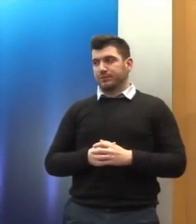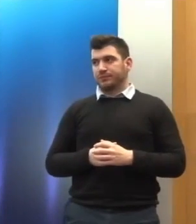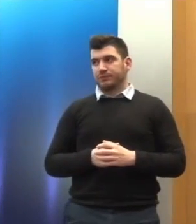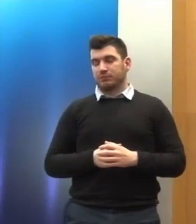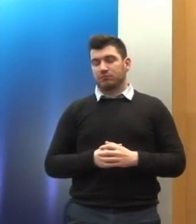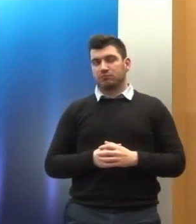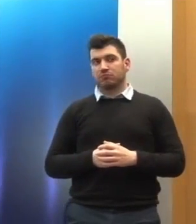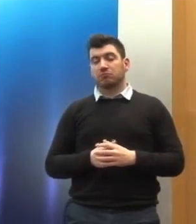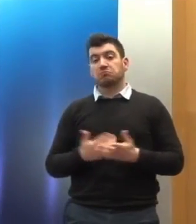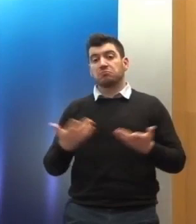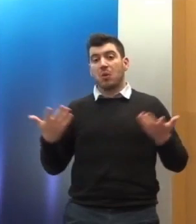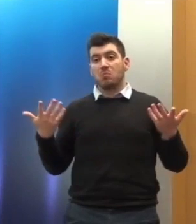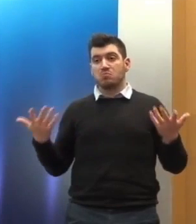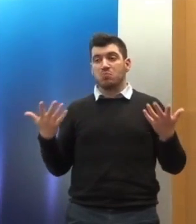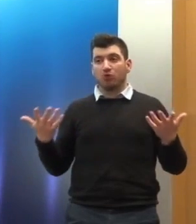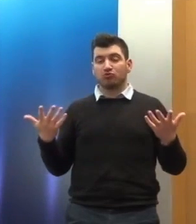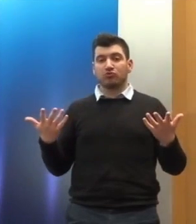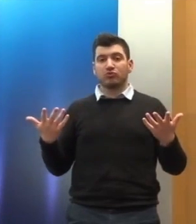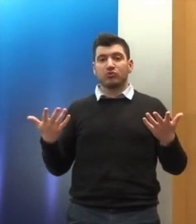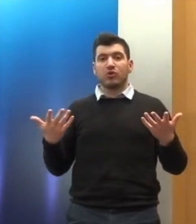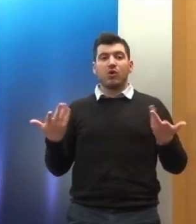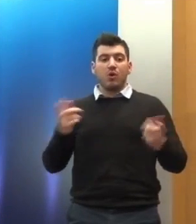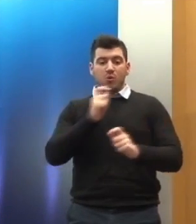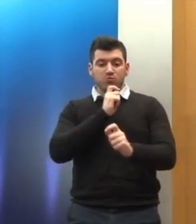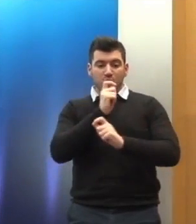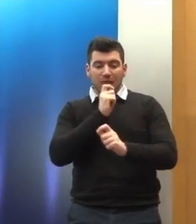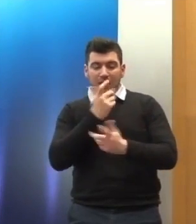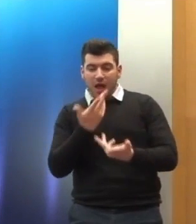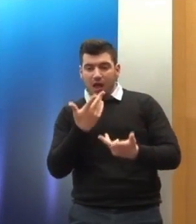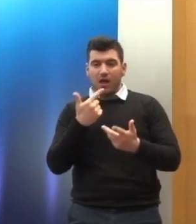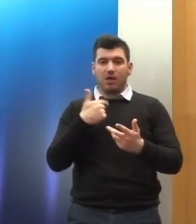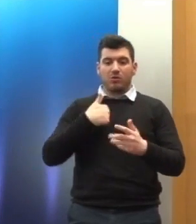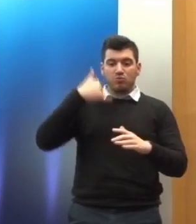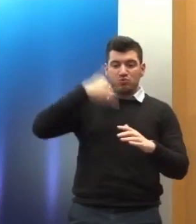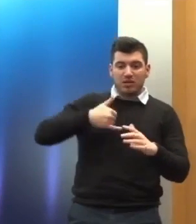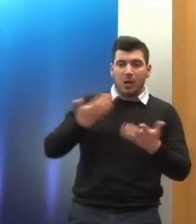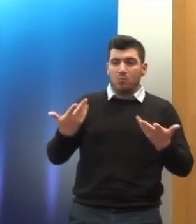Πώς στέκεται κανείς ουσιαστικά, πολιτικά, απέναντι σε τέτοιες διαδικασίες.